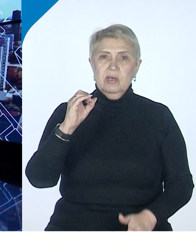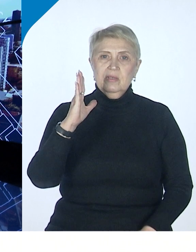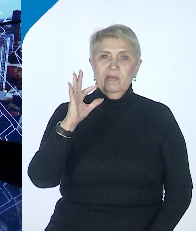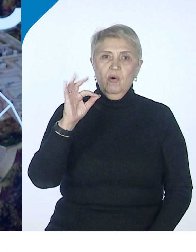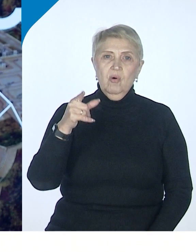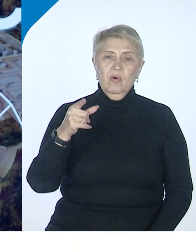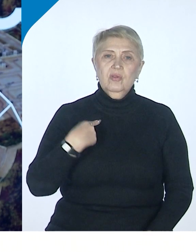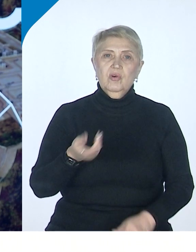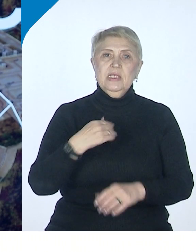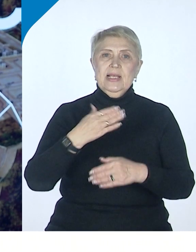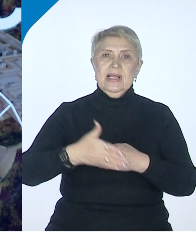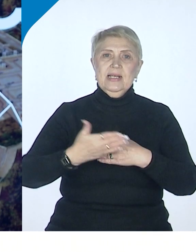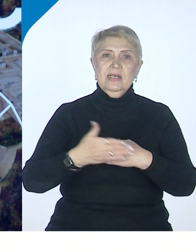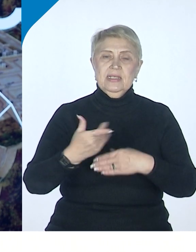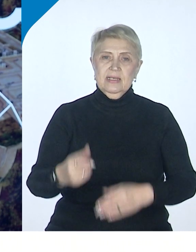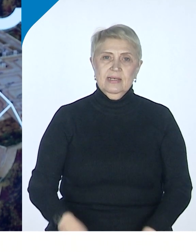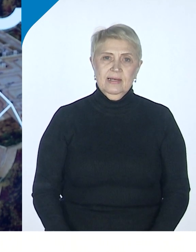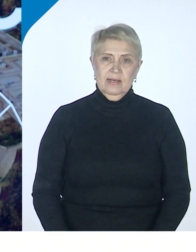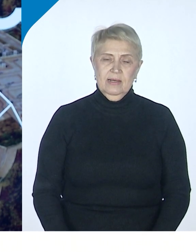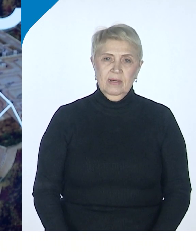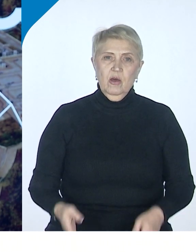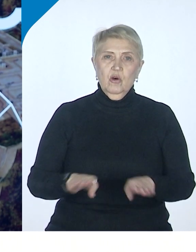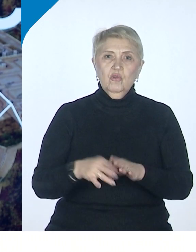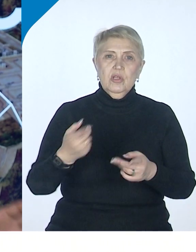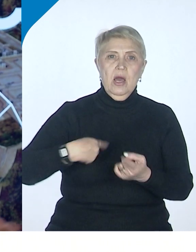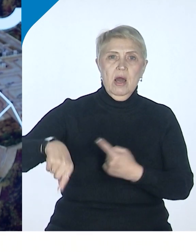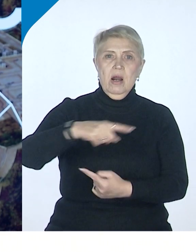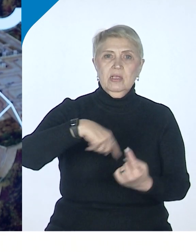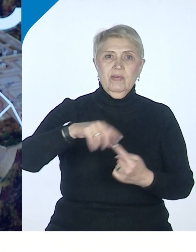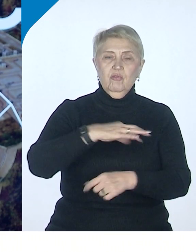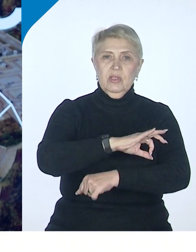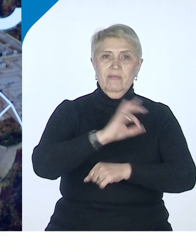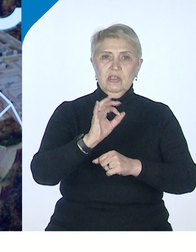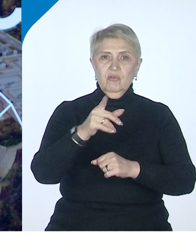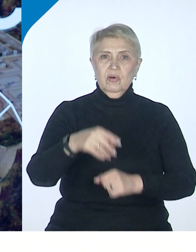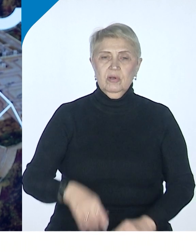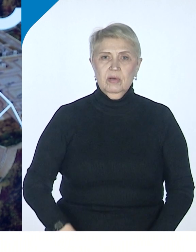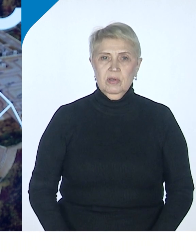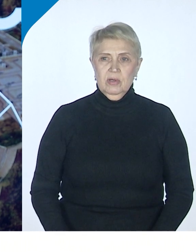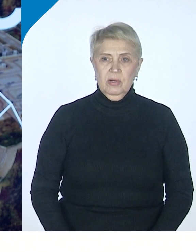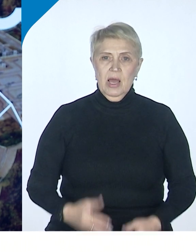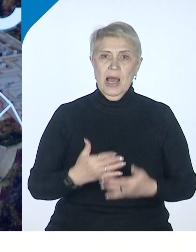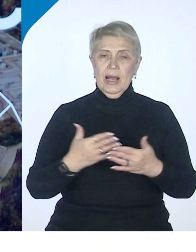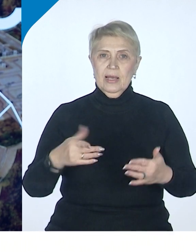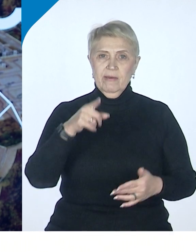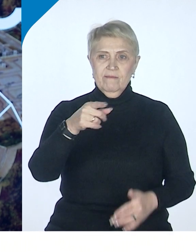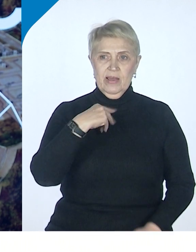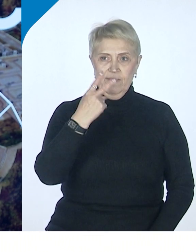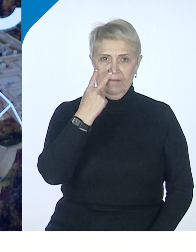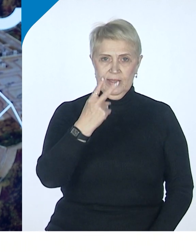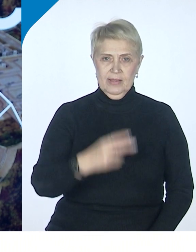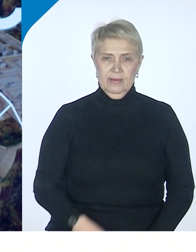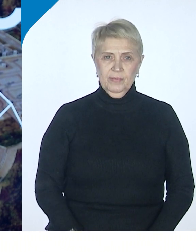санкции, тот самый разворот на Восток, еще что-то, каким вы видите